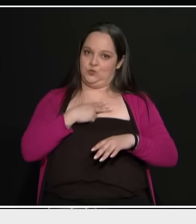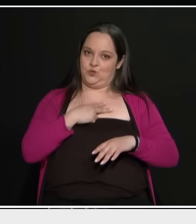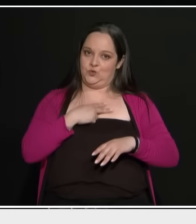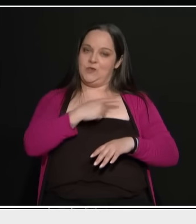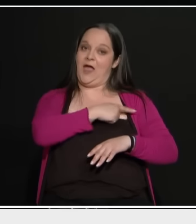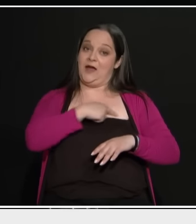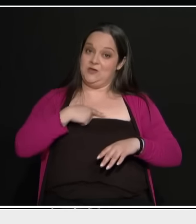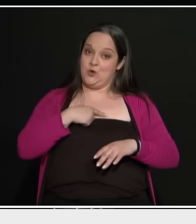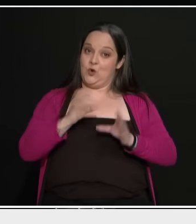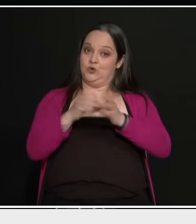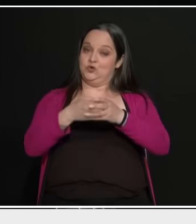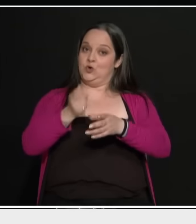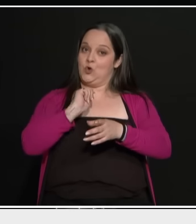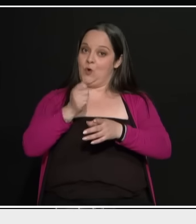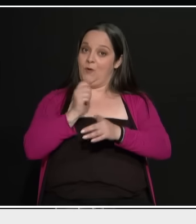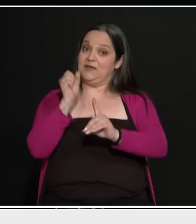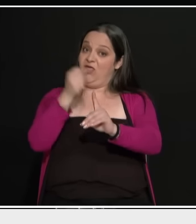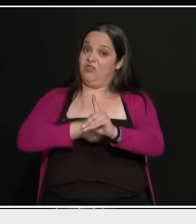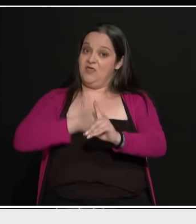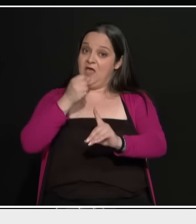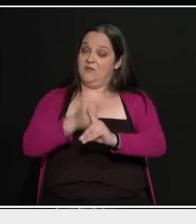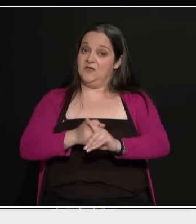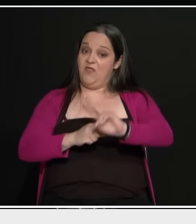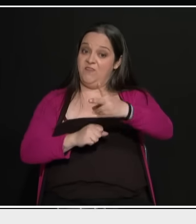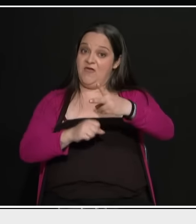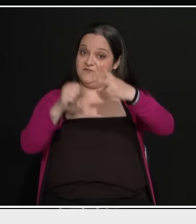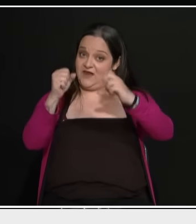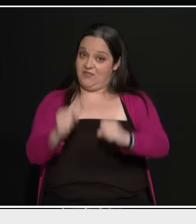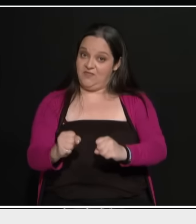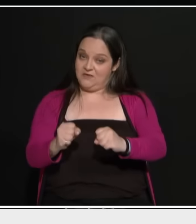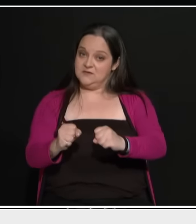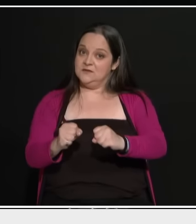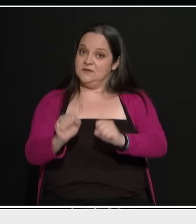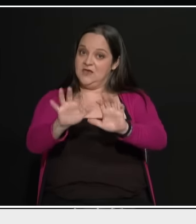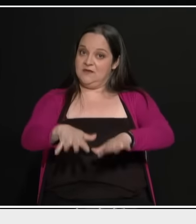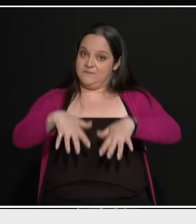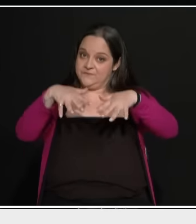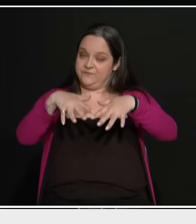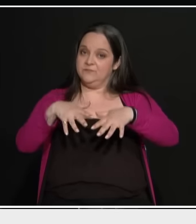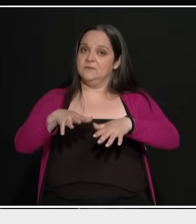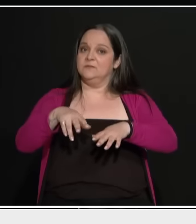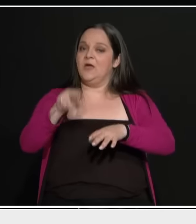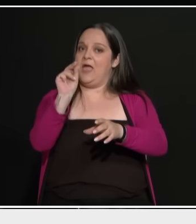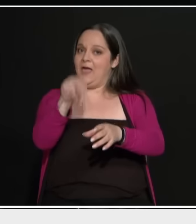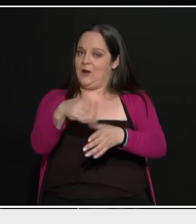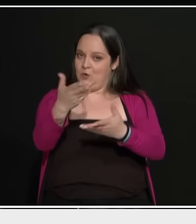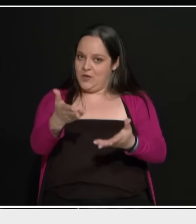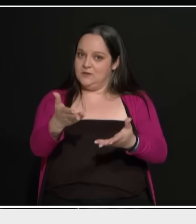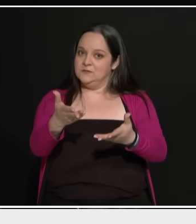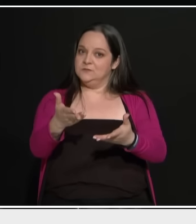διεκδικεί μέσα και θέσει δεύτερη στις εκλογές να